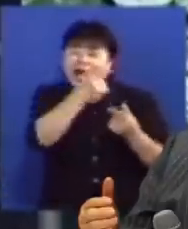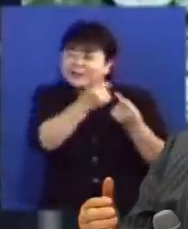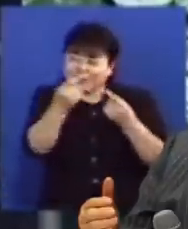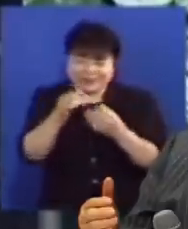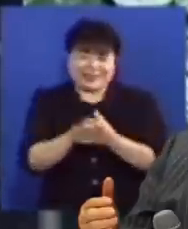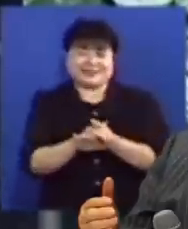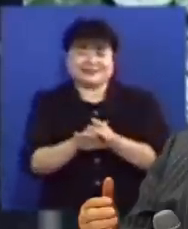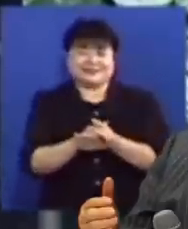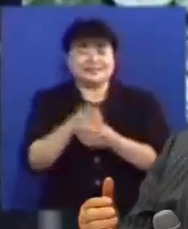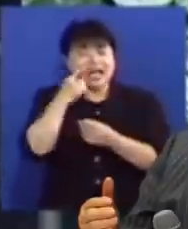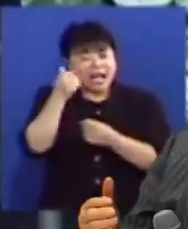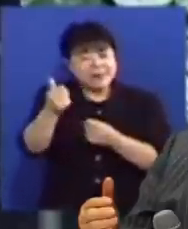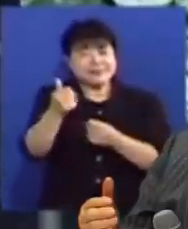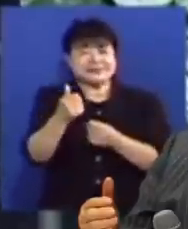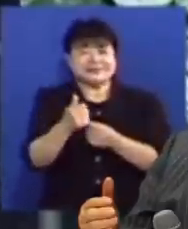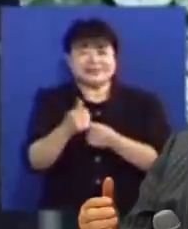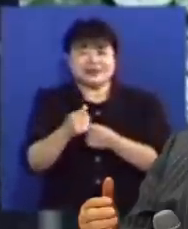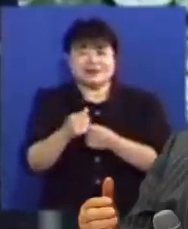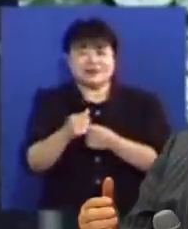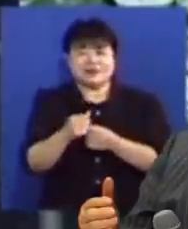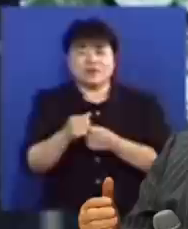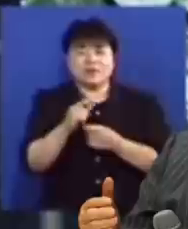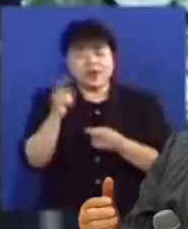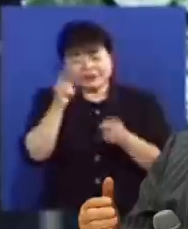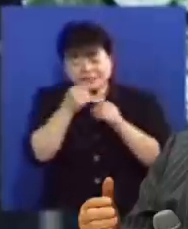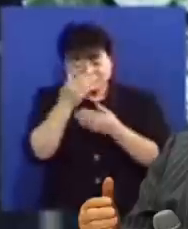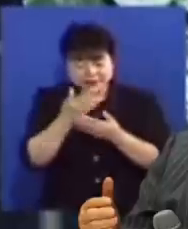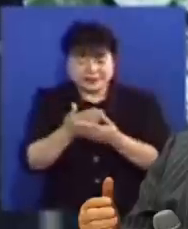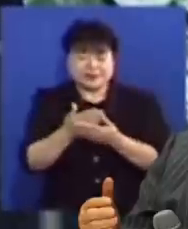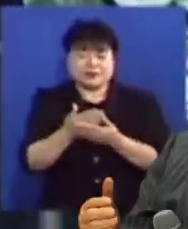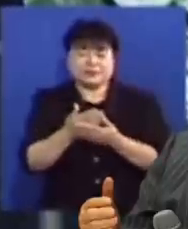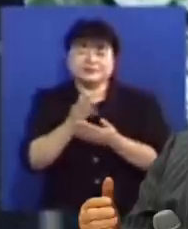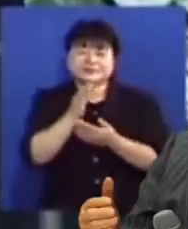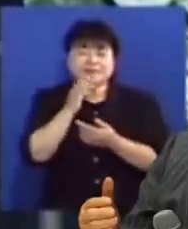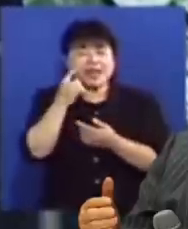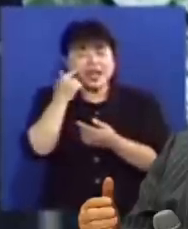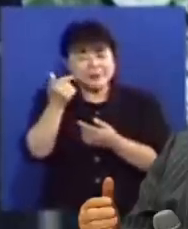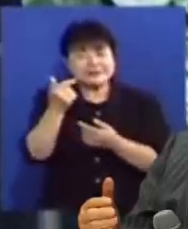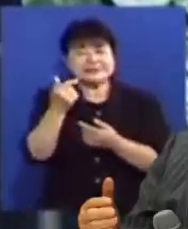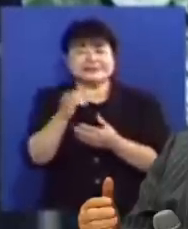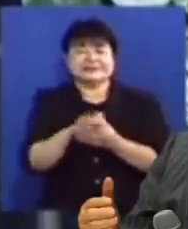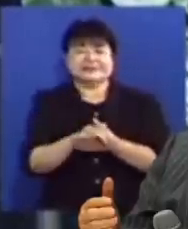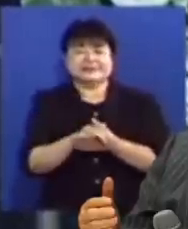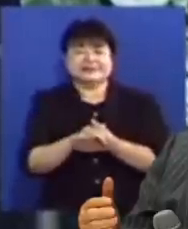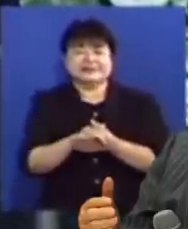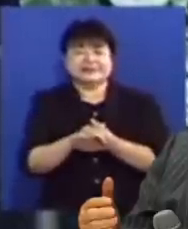아버지하고 여간 마음이 상해도 어머니가